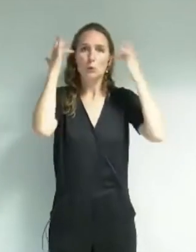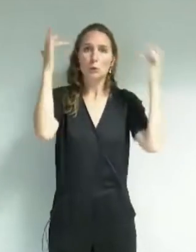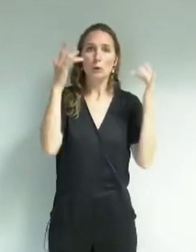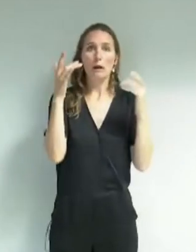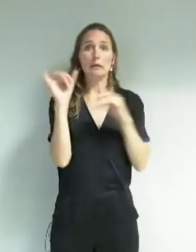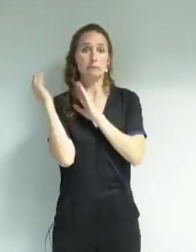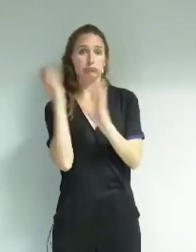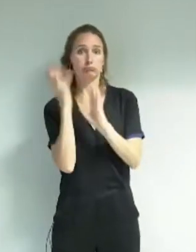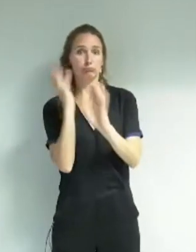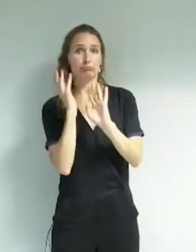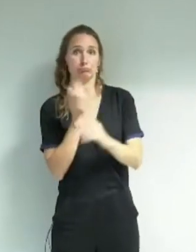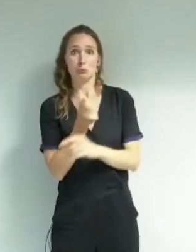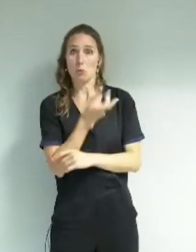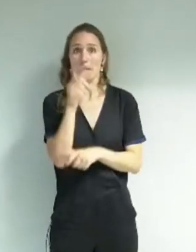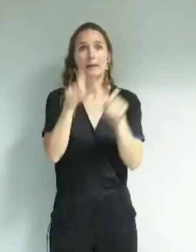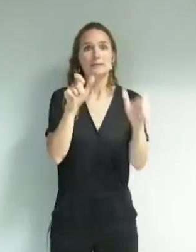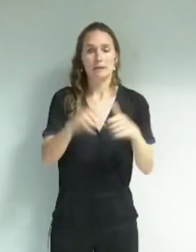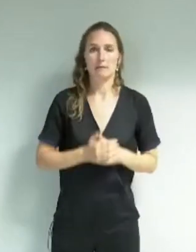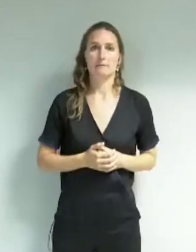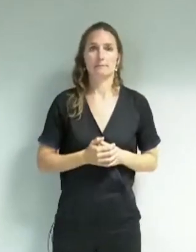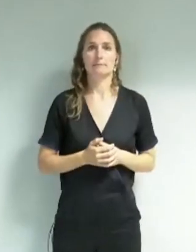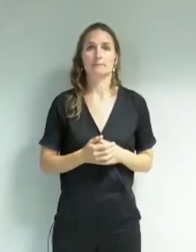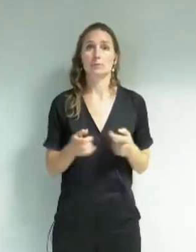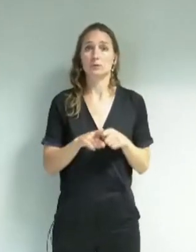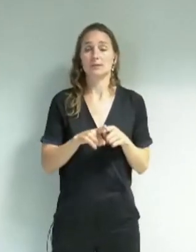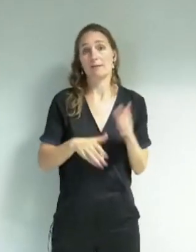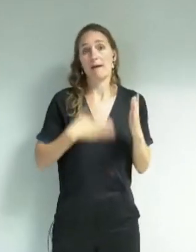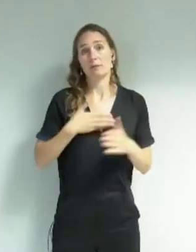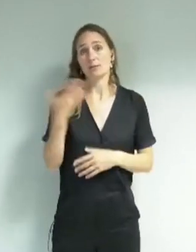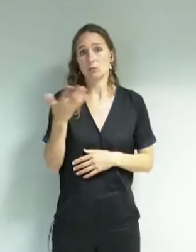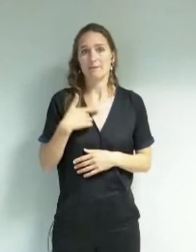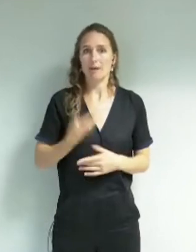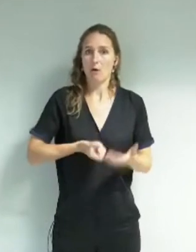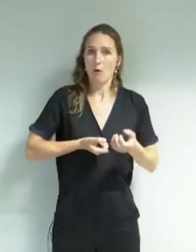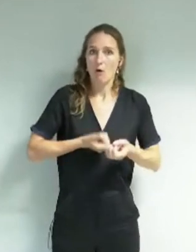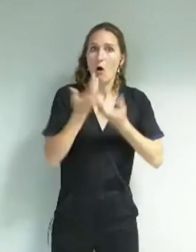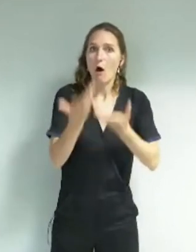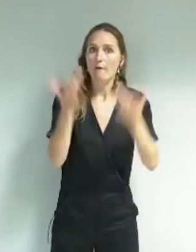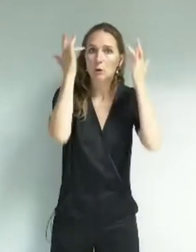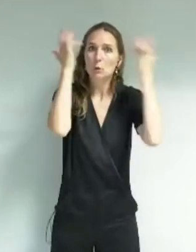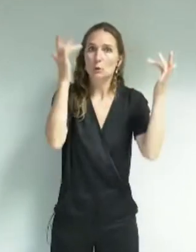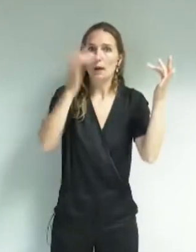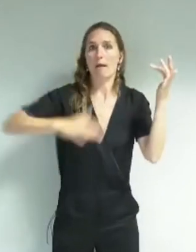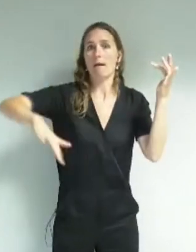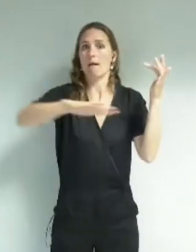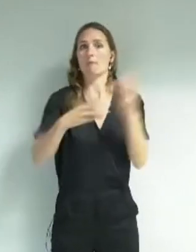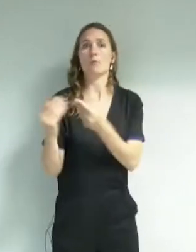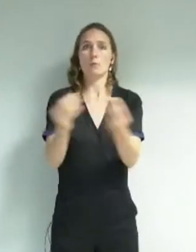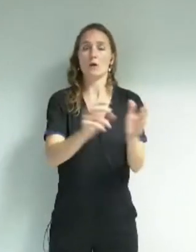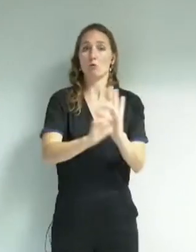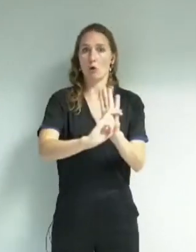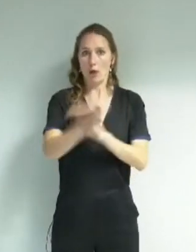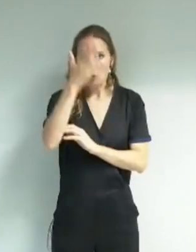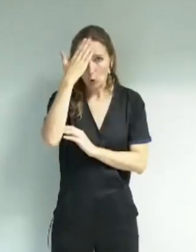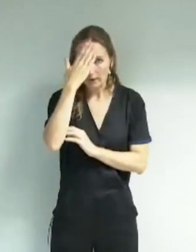exemple sur le GROMAG, pour renforcer la connaissance des équipements et de l'offre culturelle de la ville par les habitants et habitantes. Ces